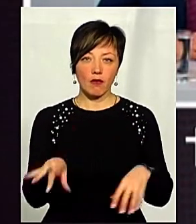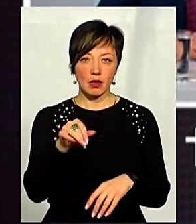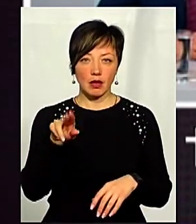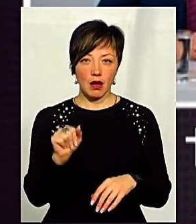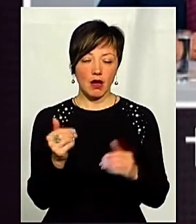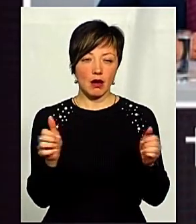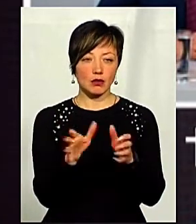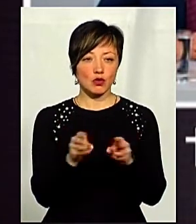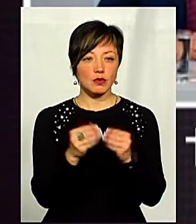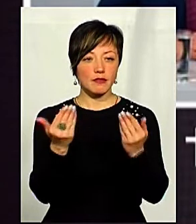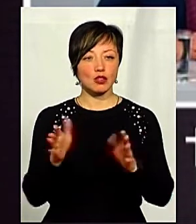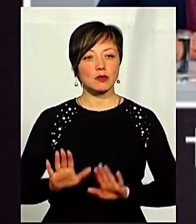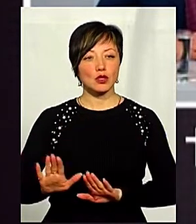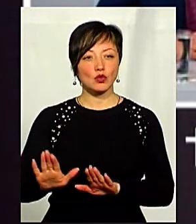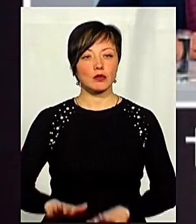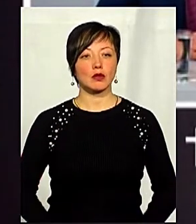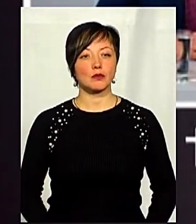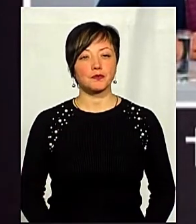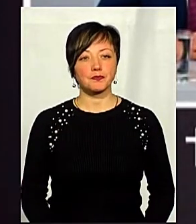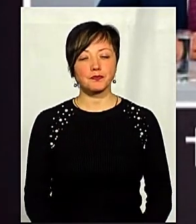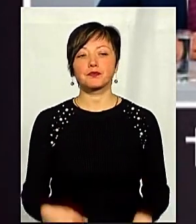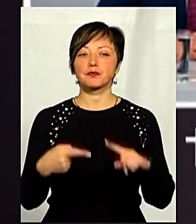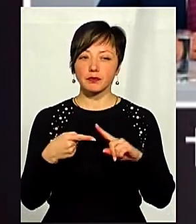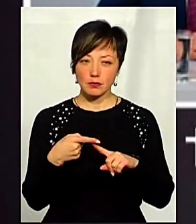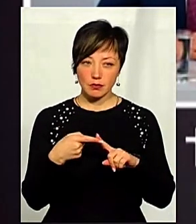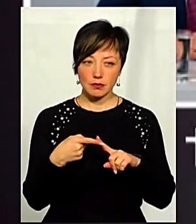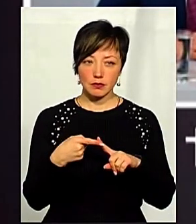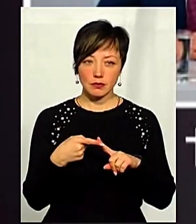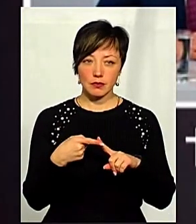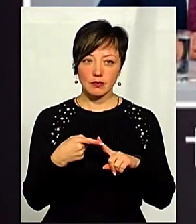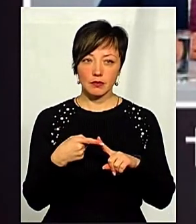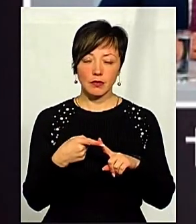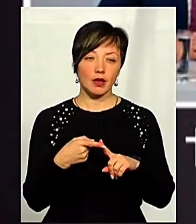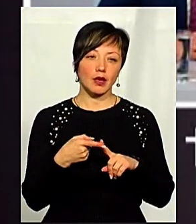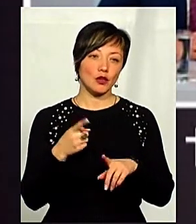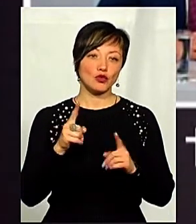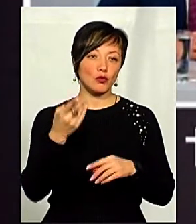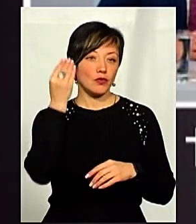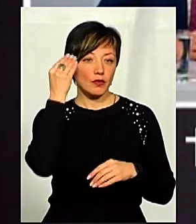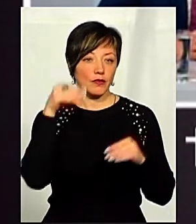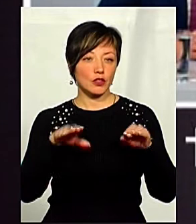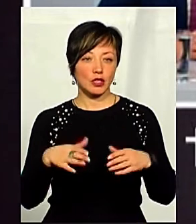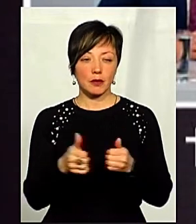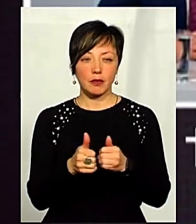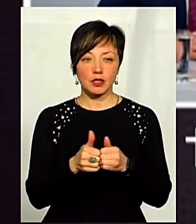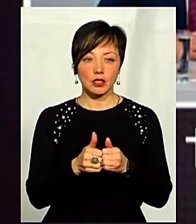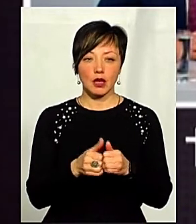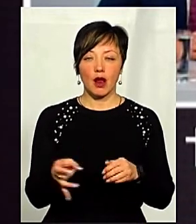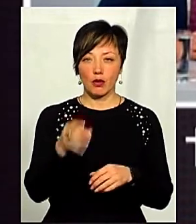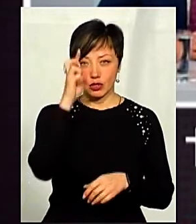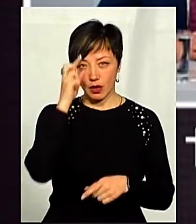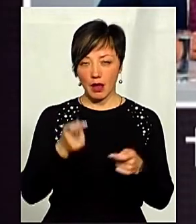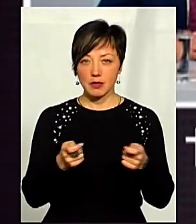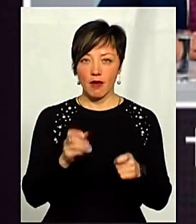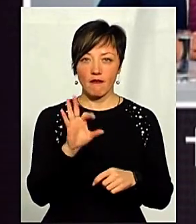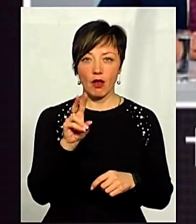разом з вашим заступником. Ну, по-перше, що ви взяли, що він наближений, те, що він працював в районі Державної адміністрації